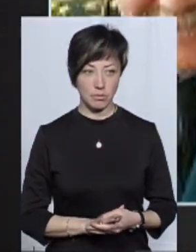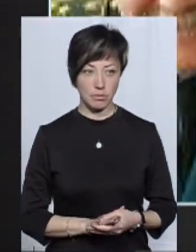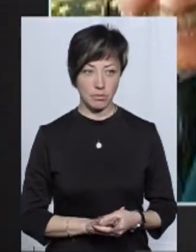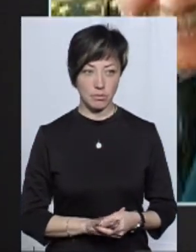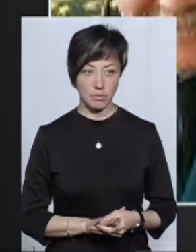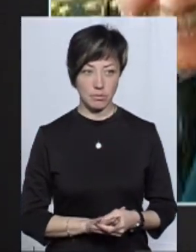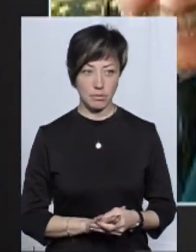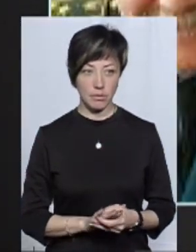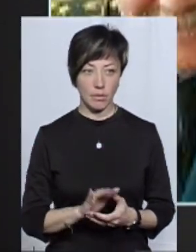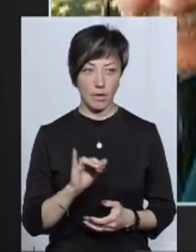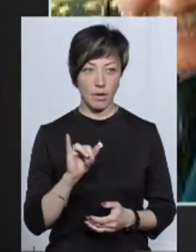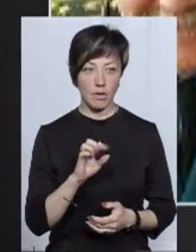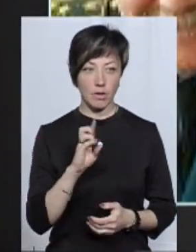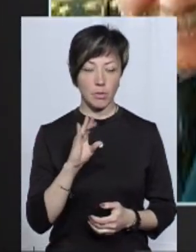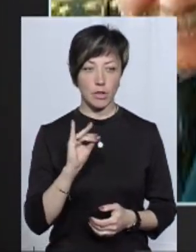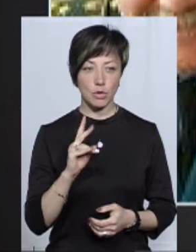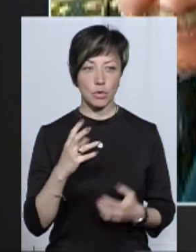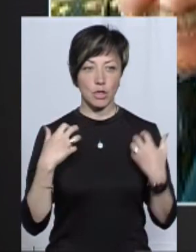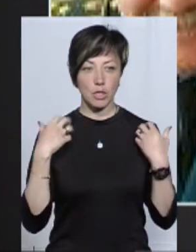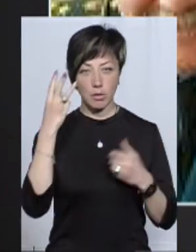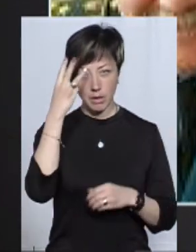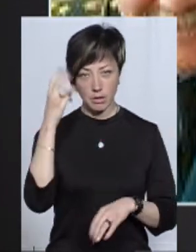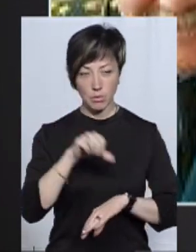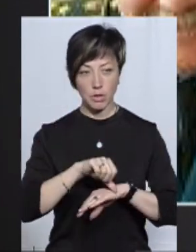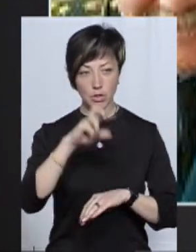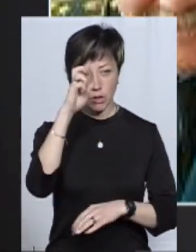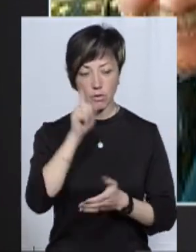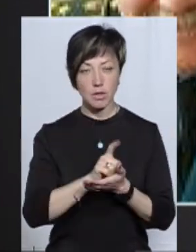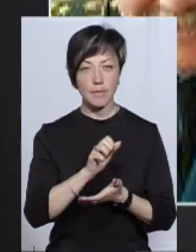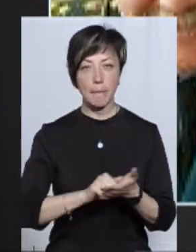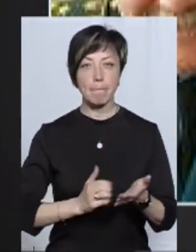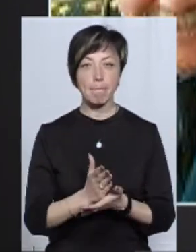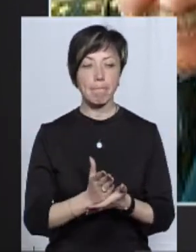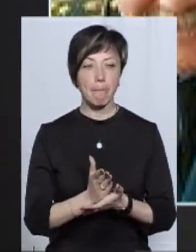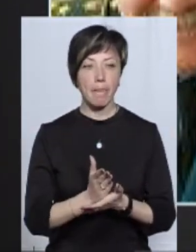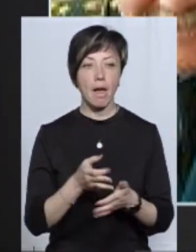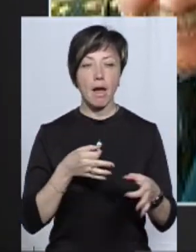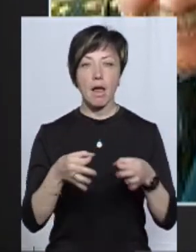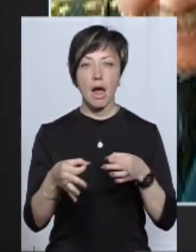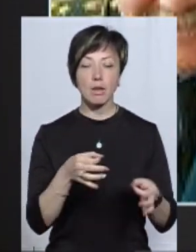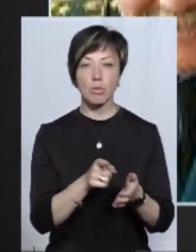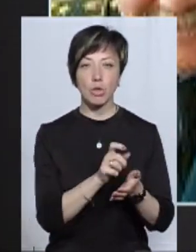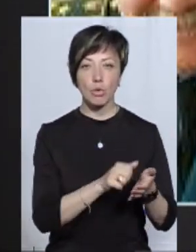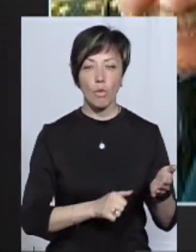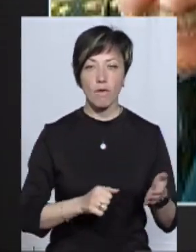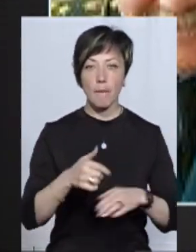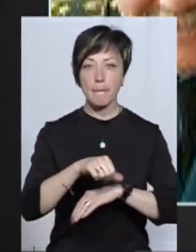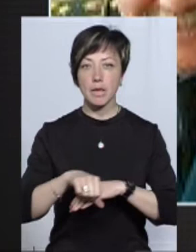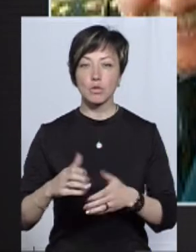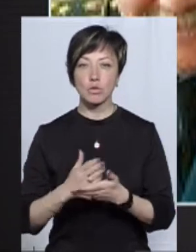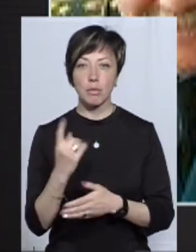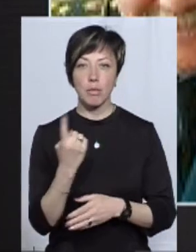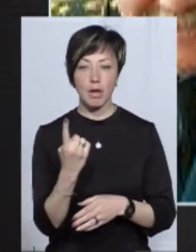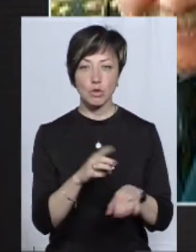Іван Бережнюк – начальник Хмельницької митниці Державної фіскальної служби. Радник податкової та митної служби першого